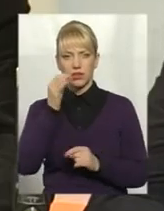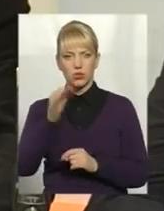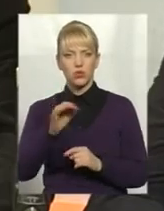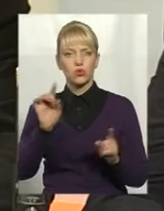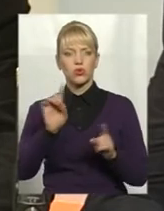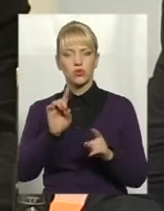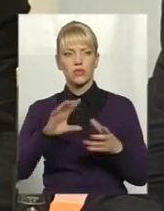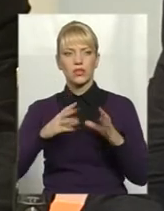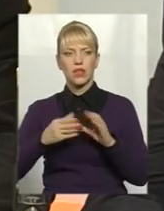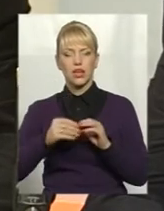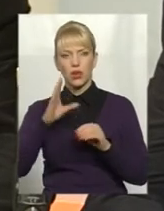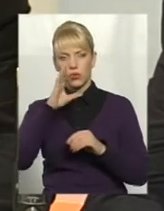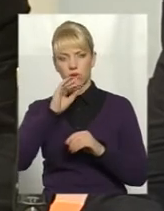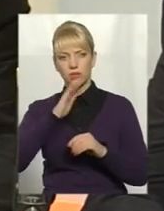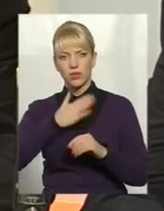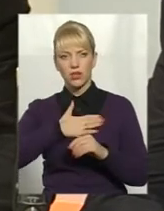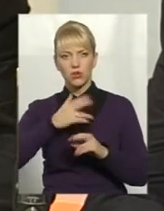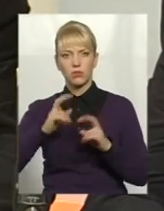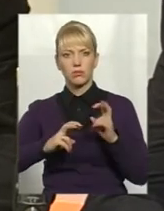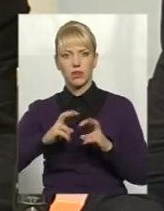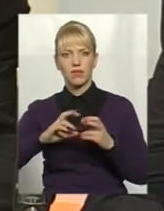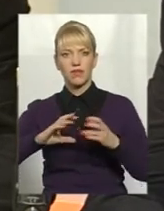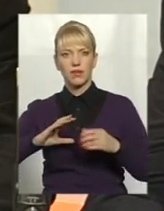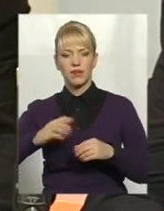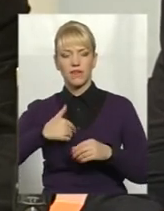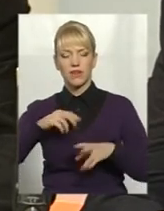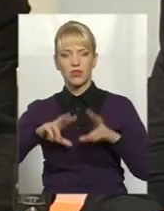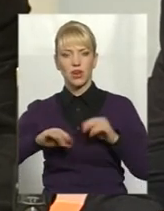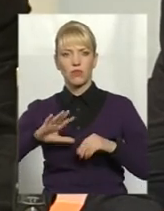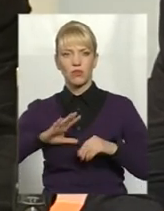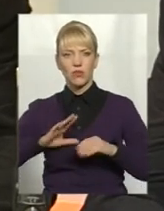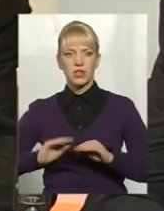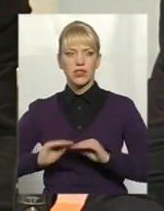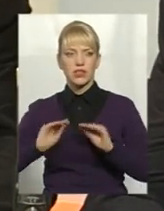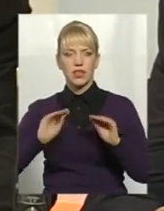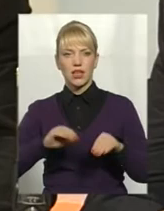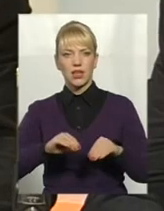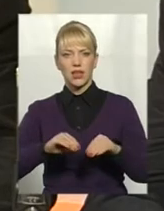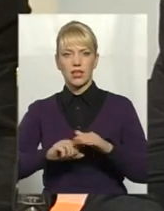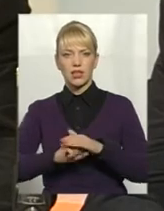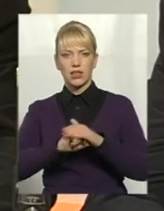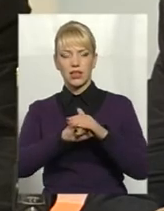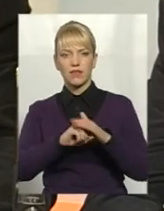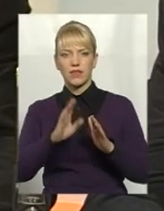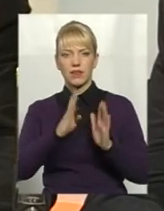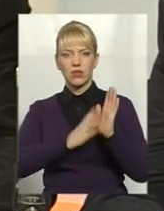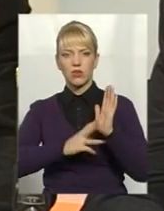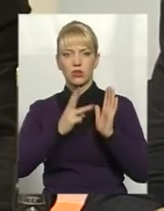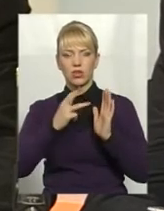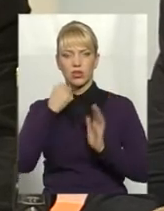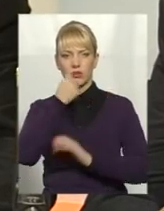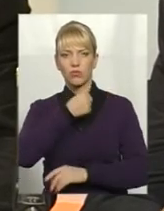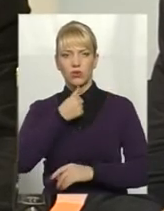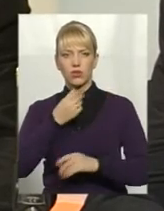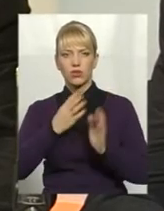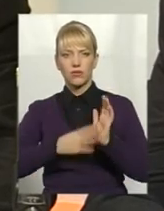успіх нашого підприємства, я вважаю, був закладений ще в 93-му році. 91-й рік – це